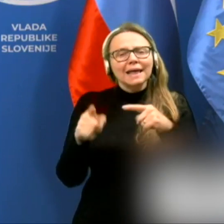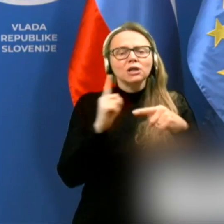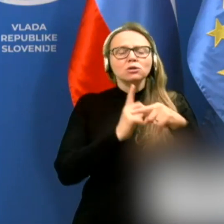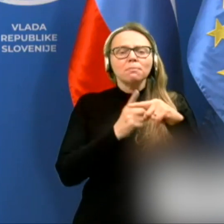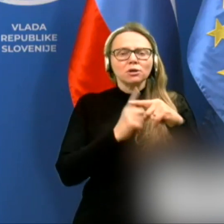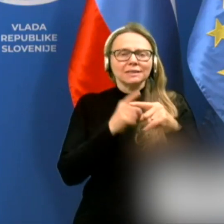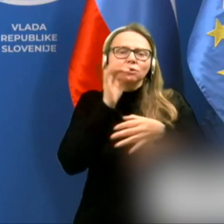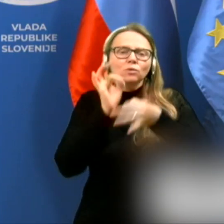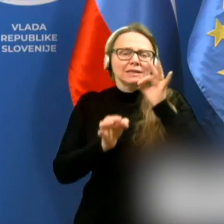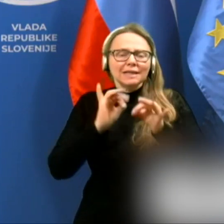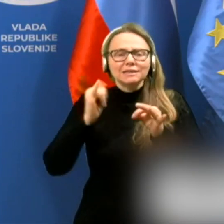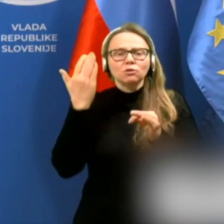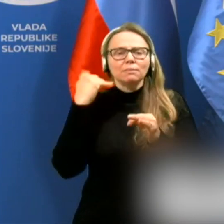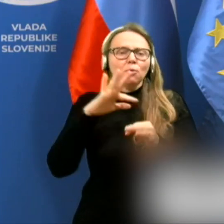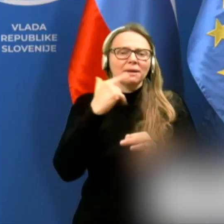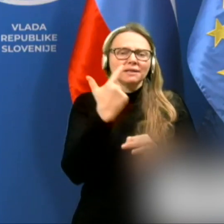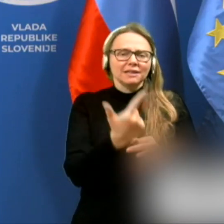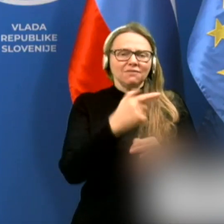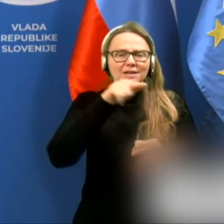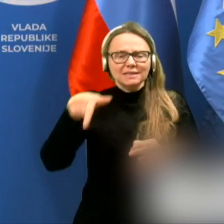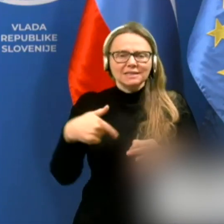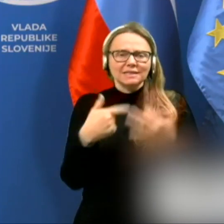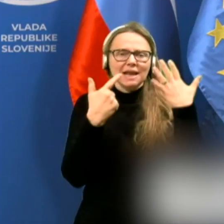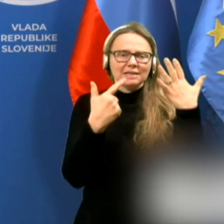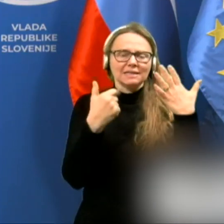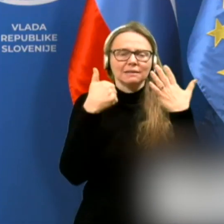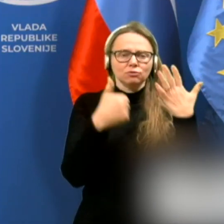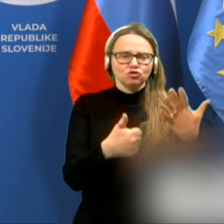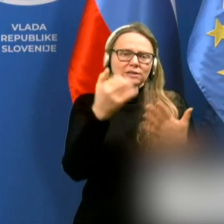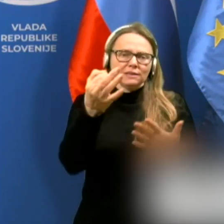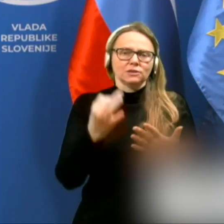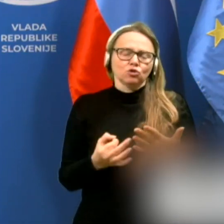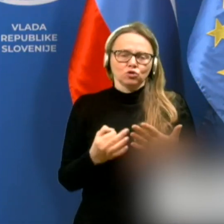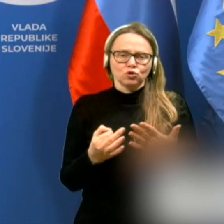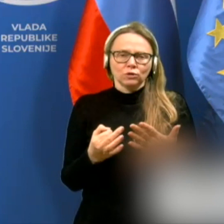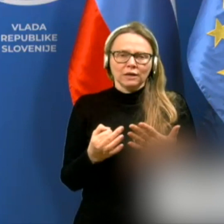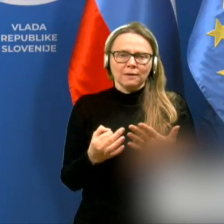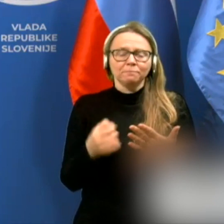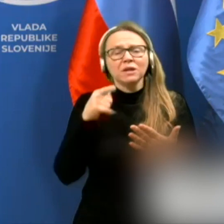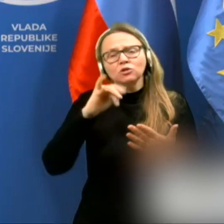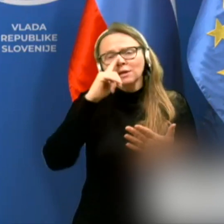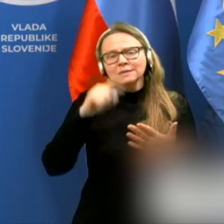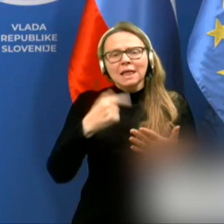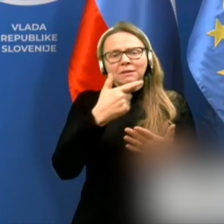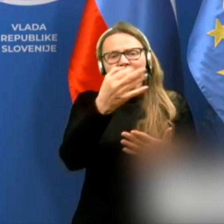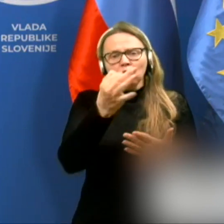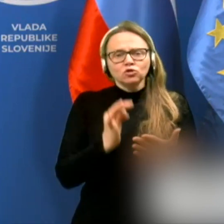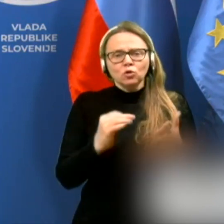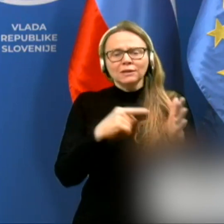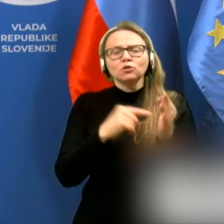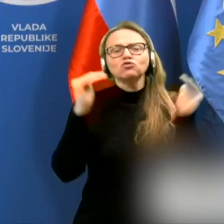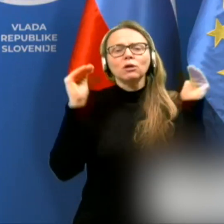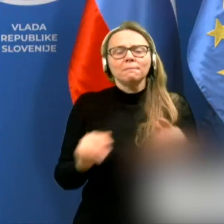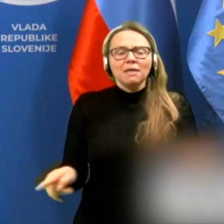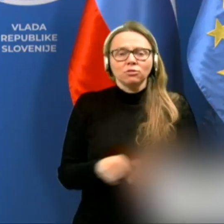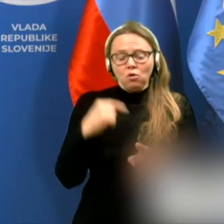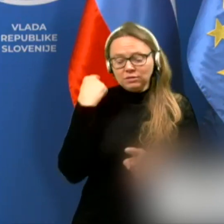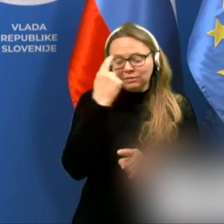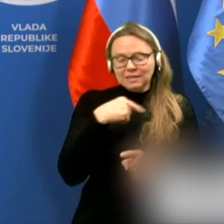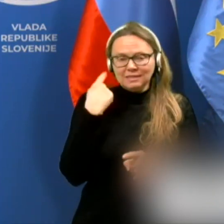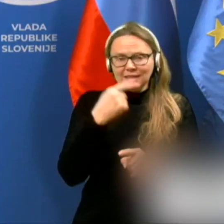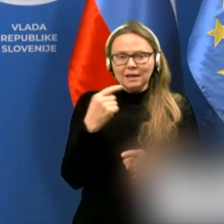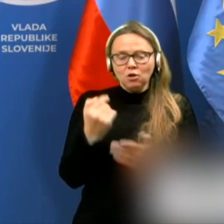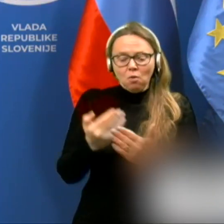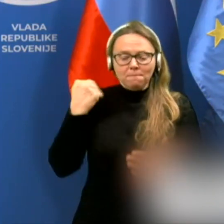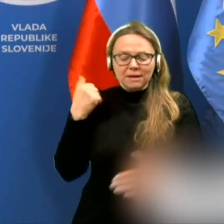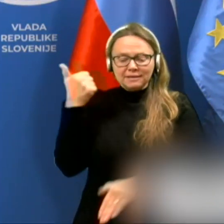pozitivnih testov je znašal 25,67 odstotka, kar je slabi dve odstotni točki manj kot v nedeljo